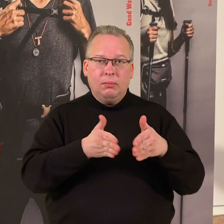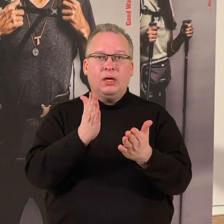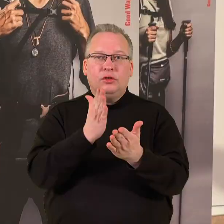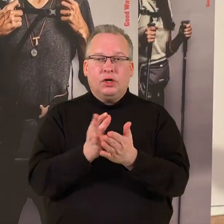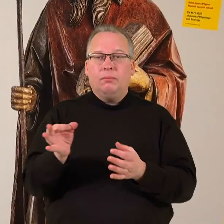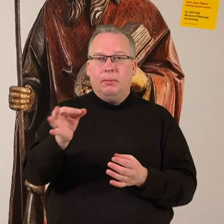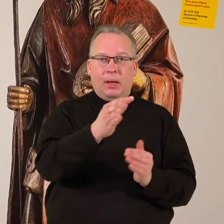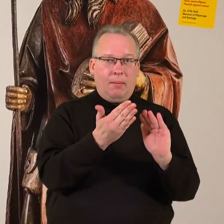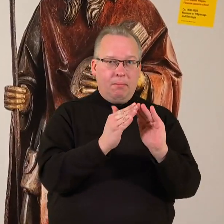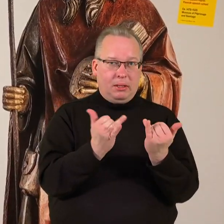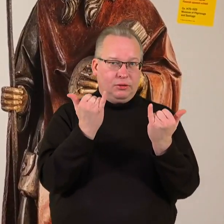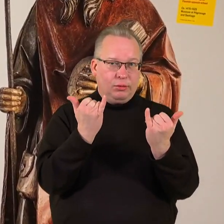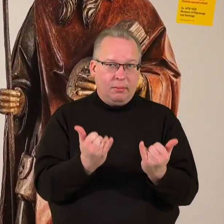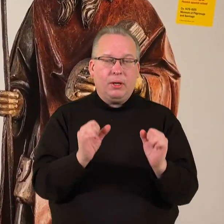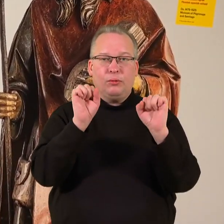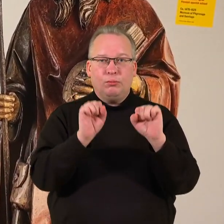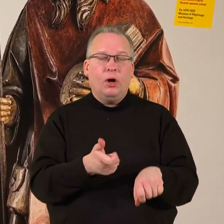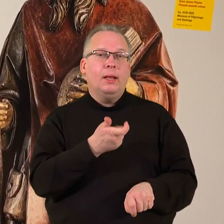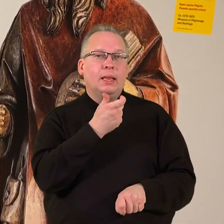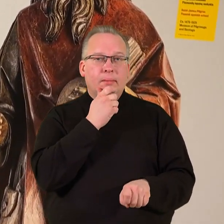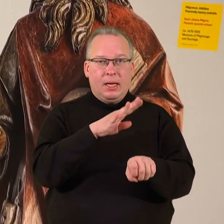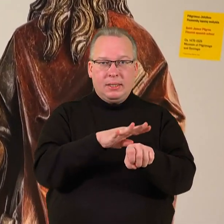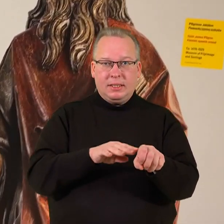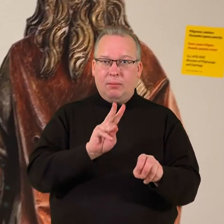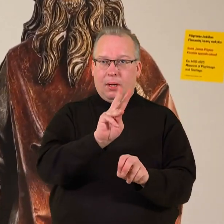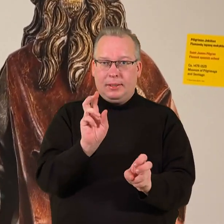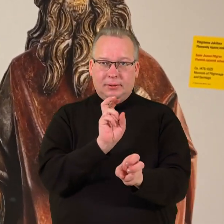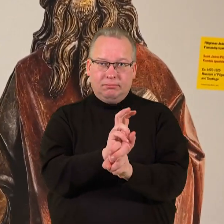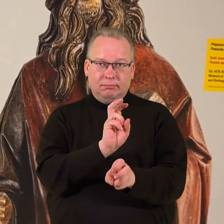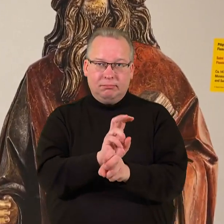šalies miestus, dabar ją gali apžiūrėti Seimo lankytojai.